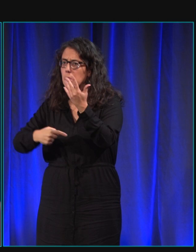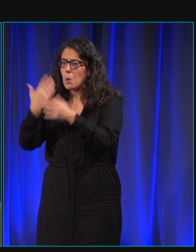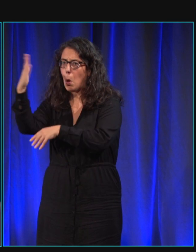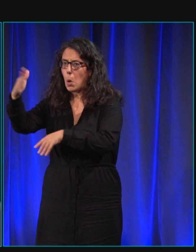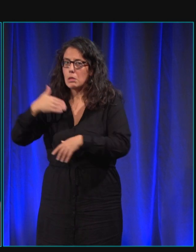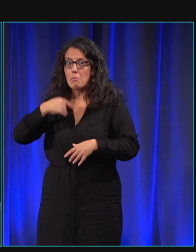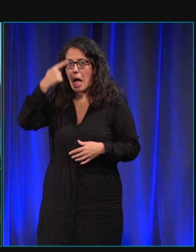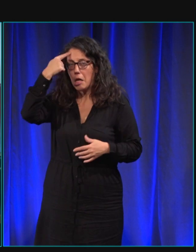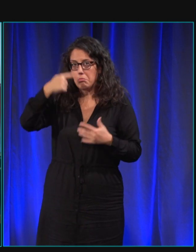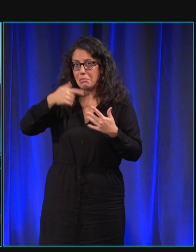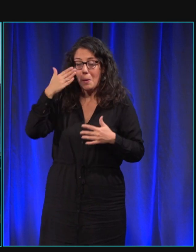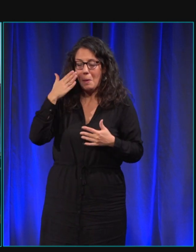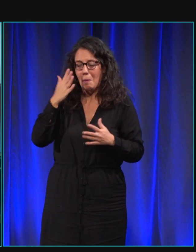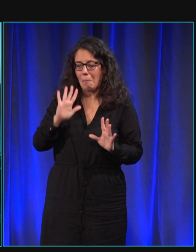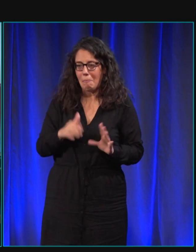ne les ai pas tout en tête